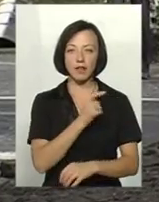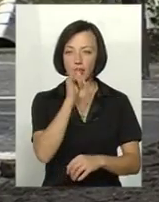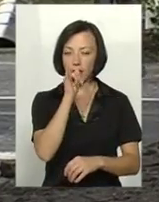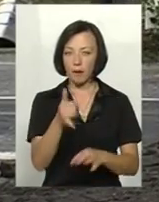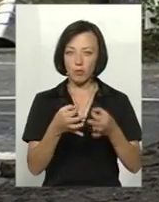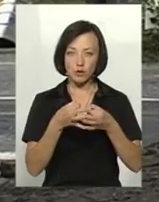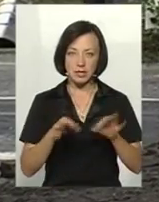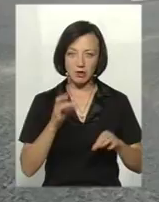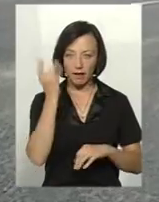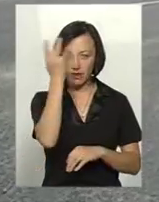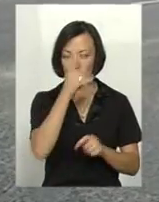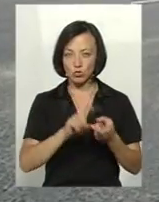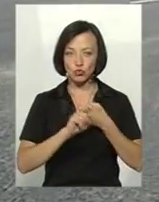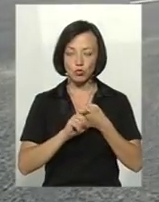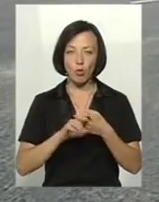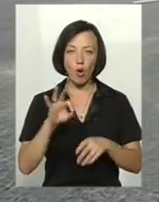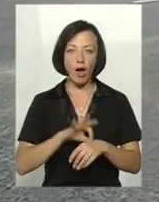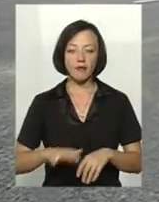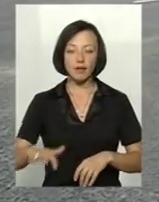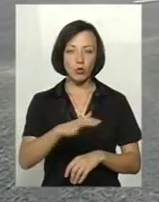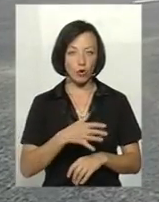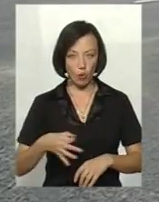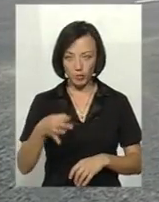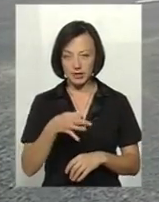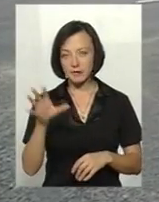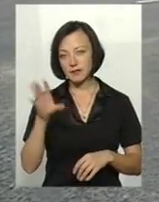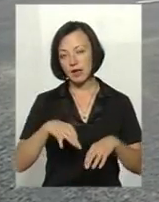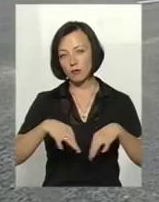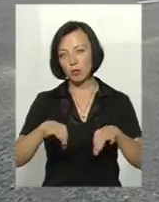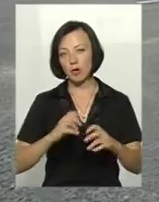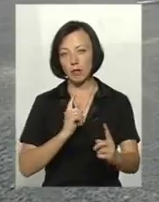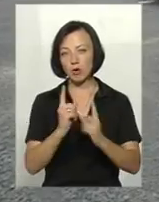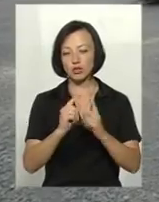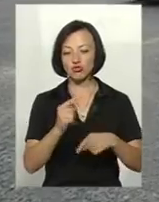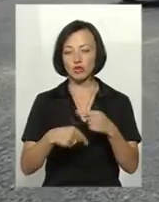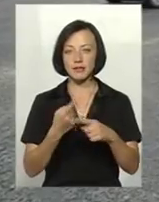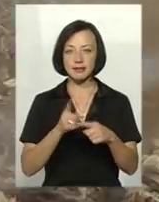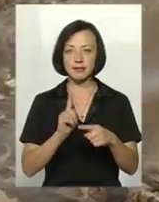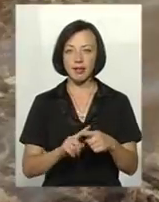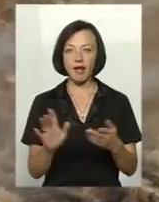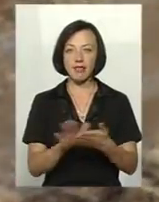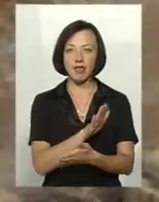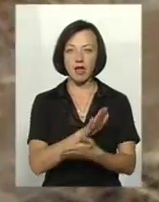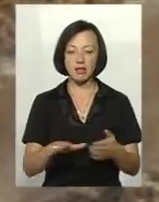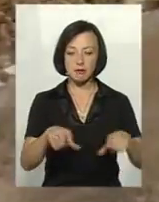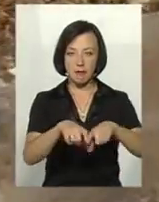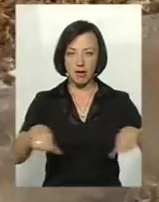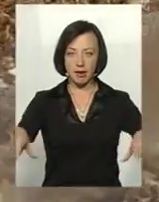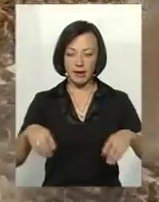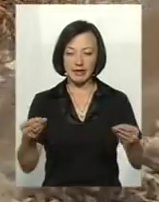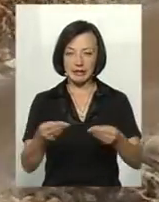пустити африканську чому на територію Хмельниччини. Усі без винятку автомобілі проїжджають через оцей дезбар'єр. Тирса, змочена